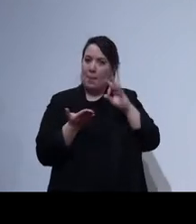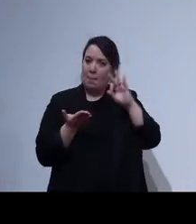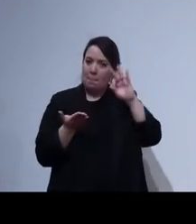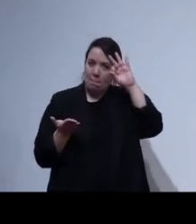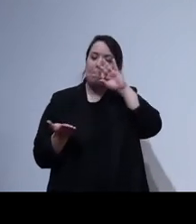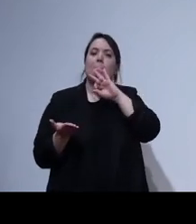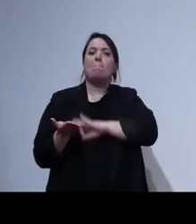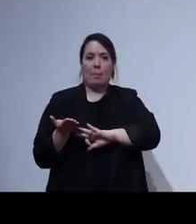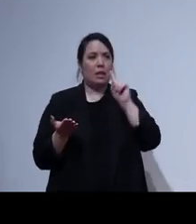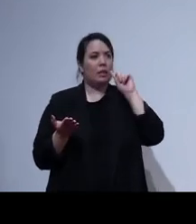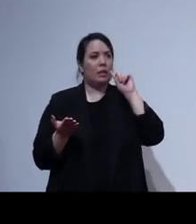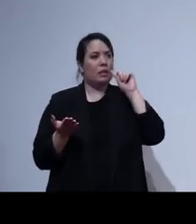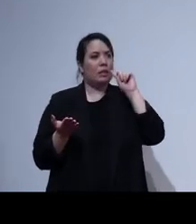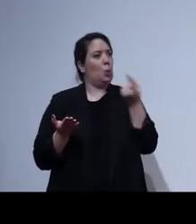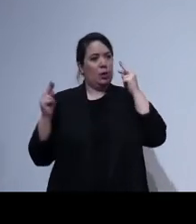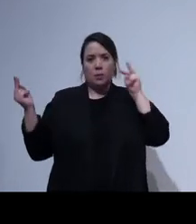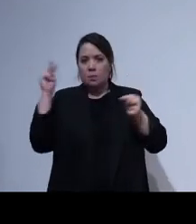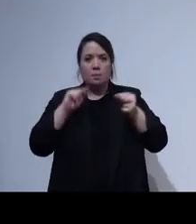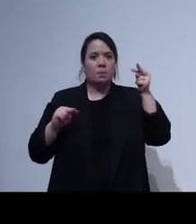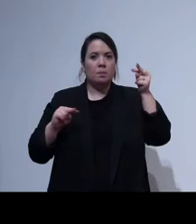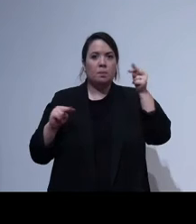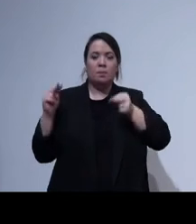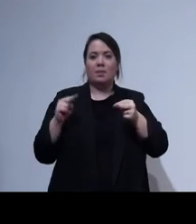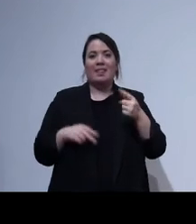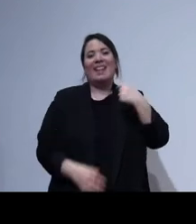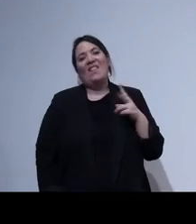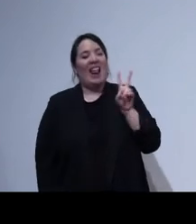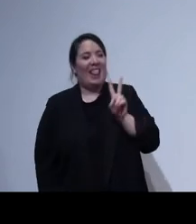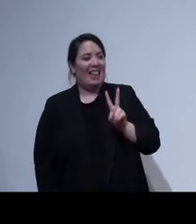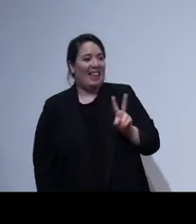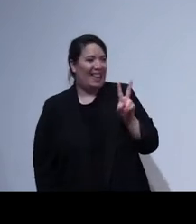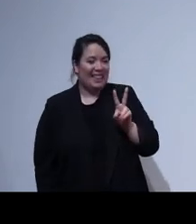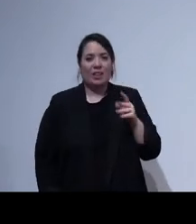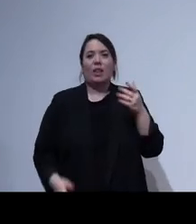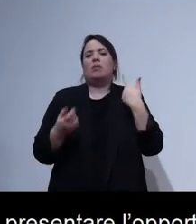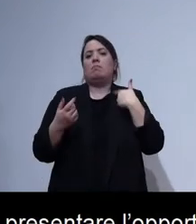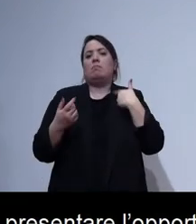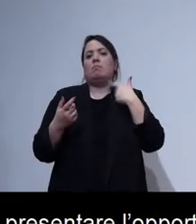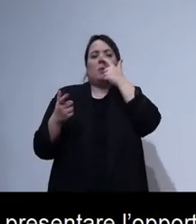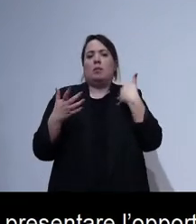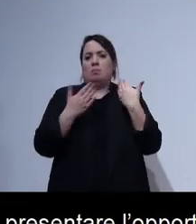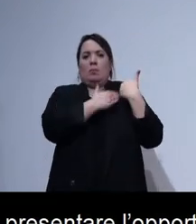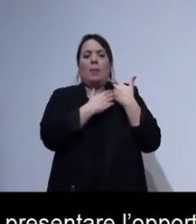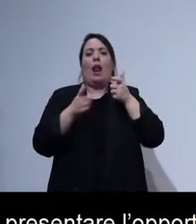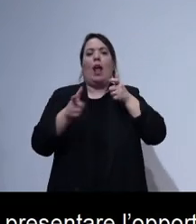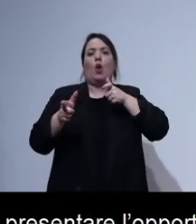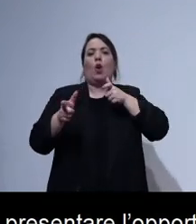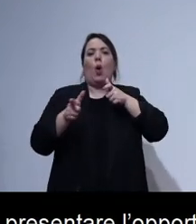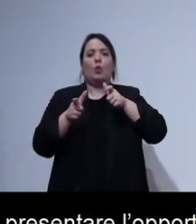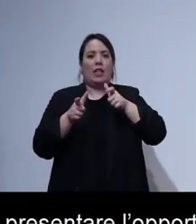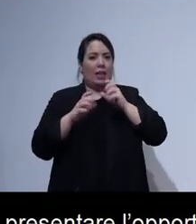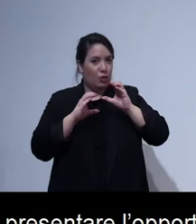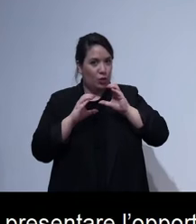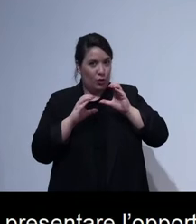'attenzione di tutti. Io sono una giornalista, mi occupo di comunicazione, lavoro a